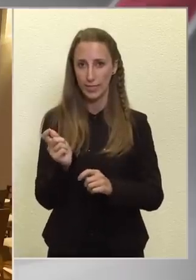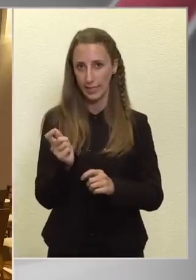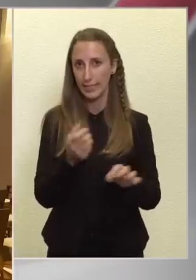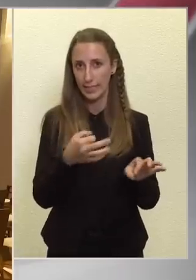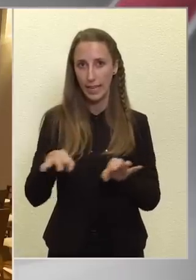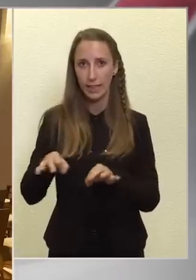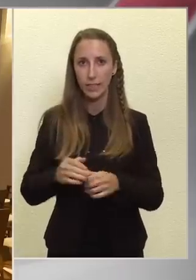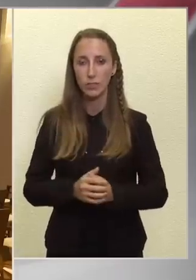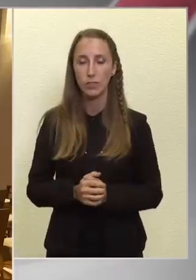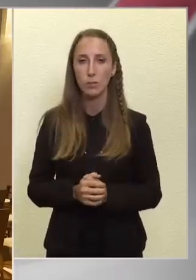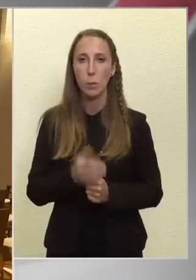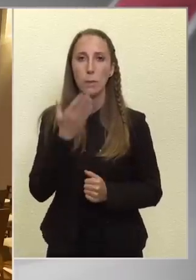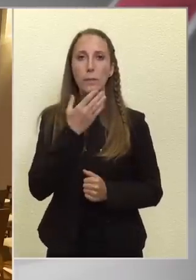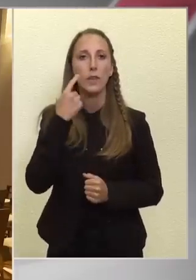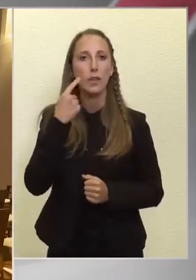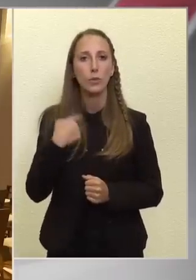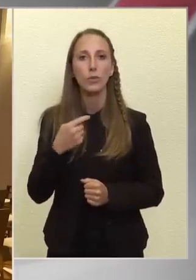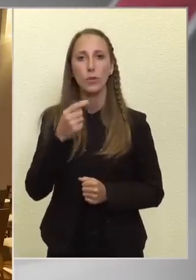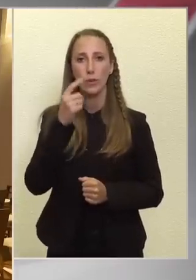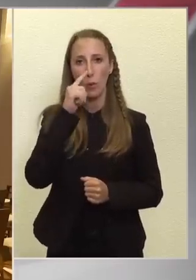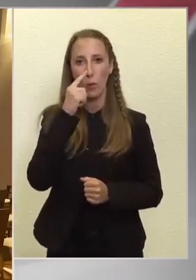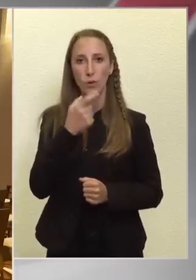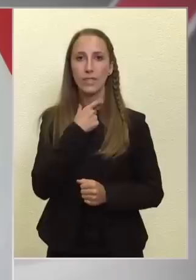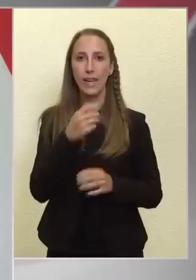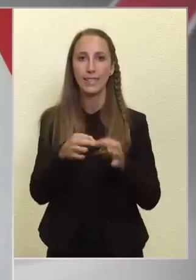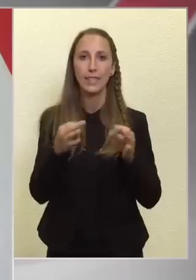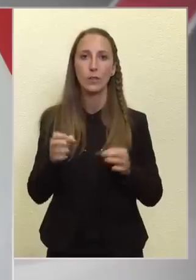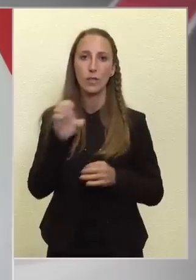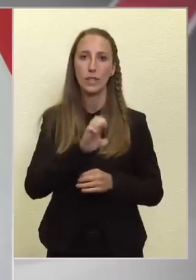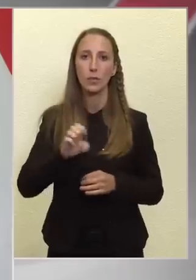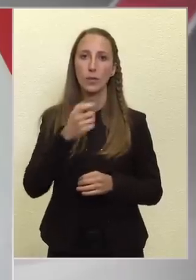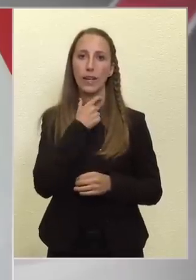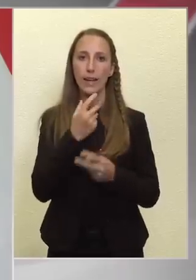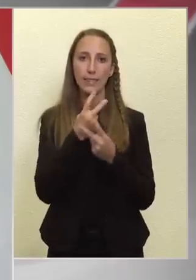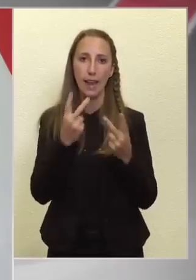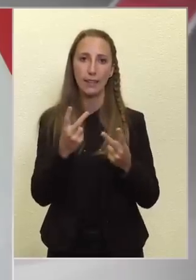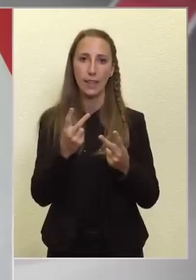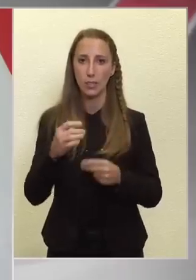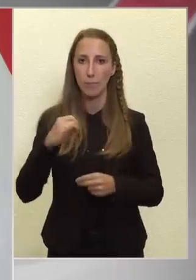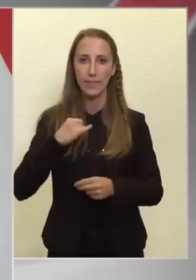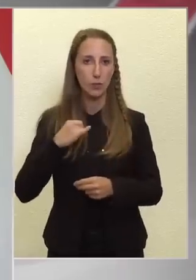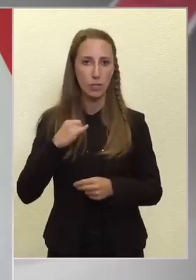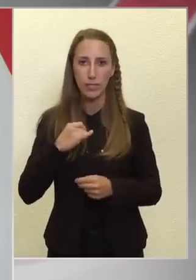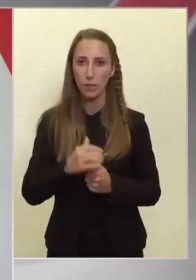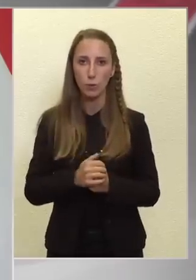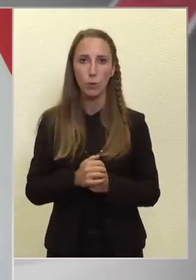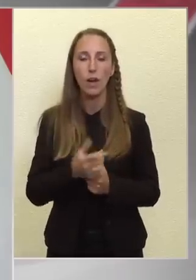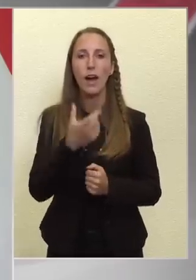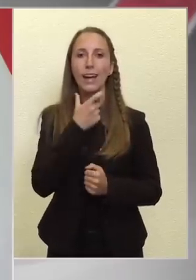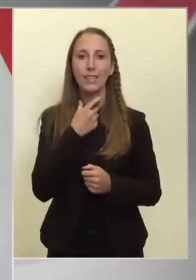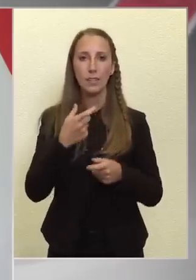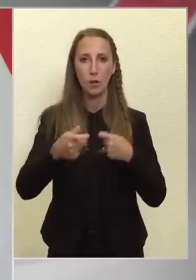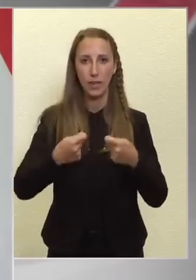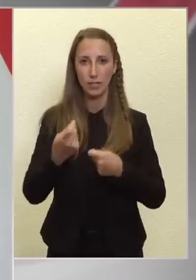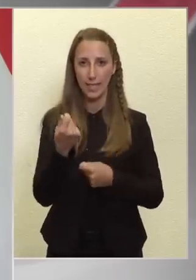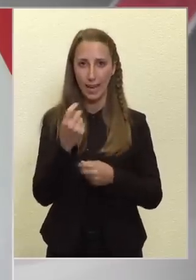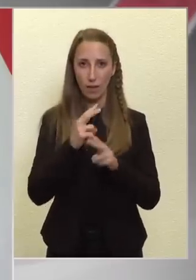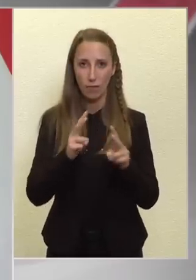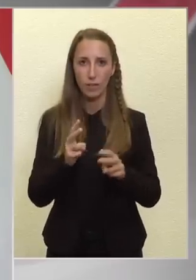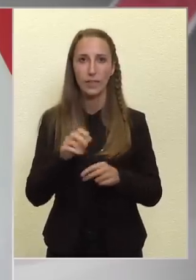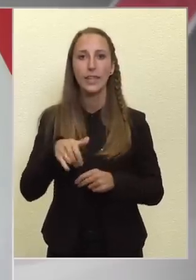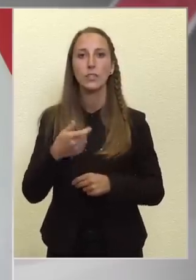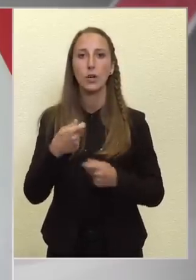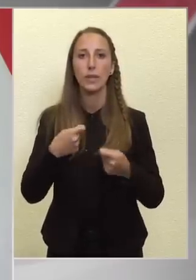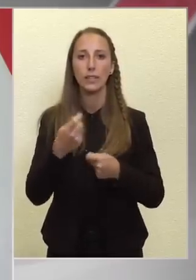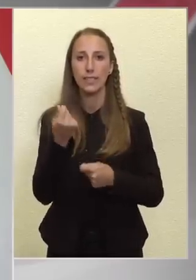Tehát, hogyha tudjuk azt, hogy orosz gáz nélkül az európai gázellátás nem biztosítható, a gáznak piaci ára van, és a